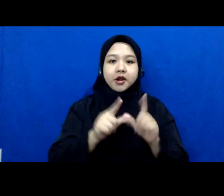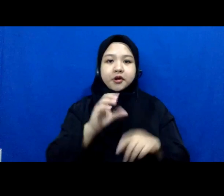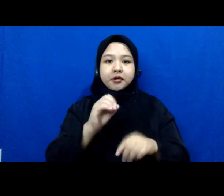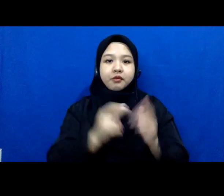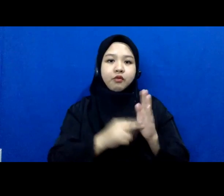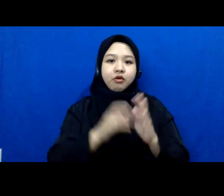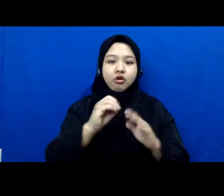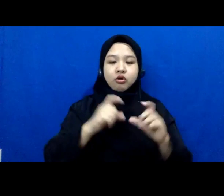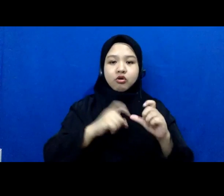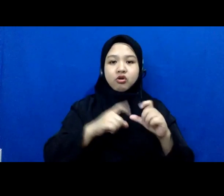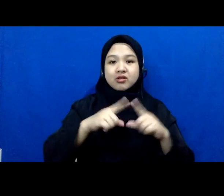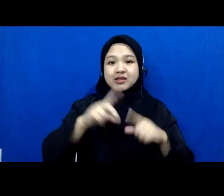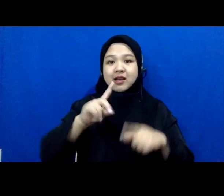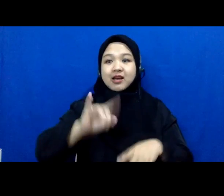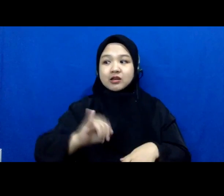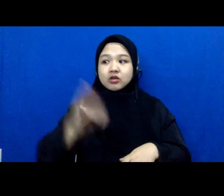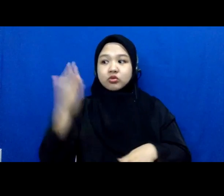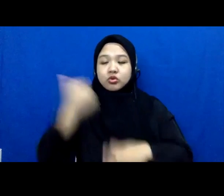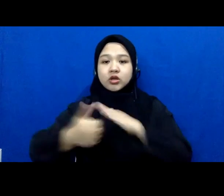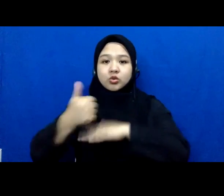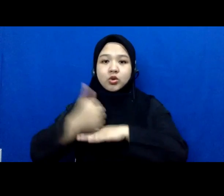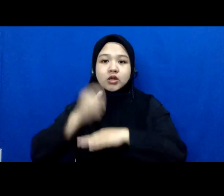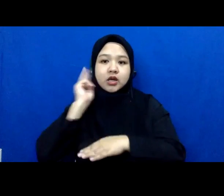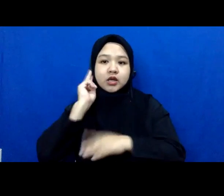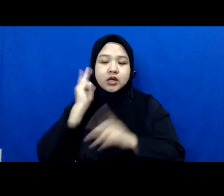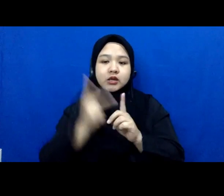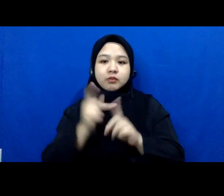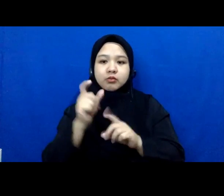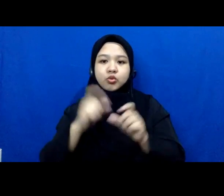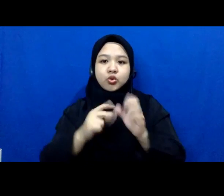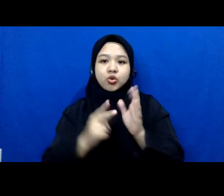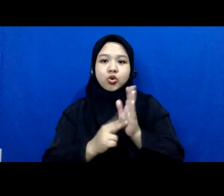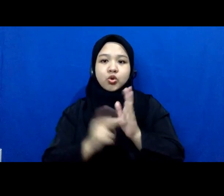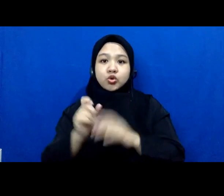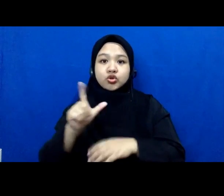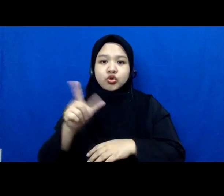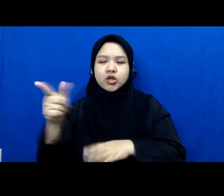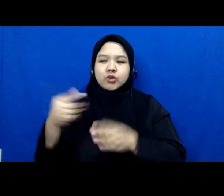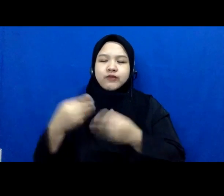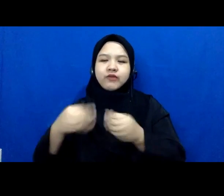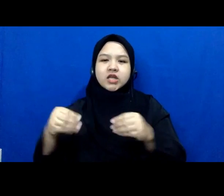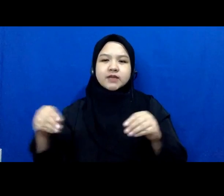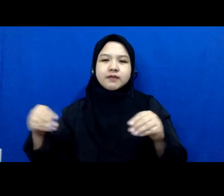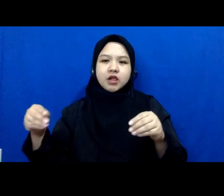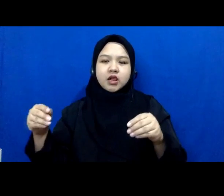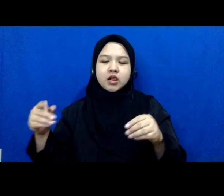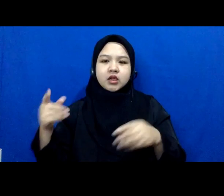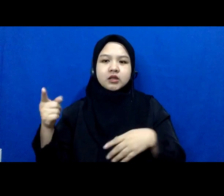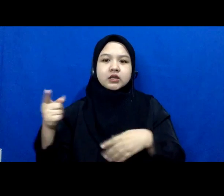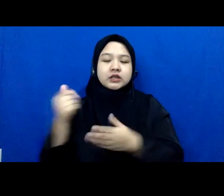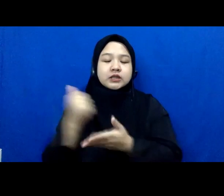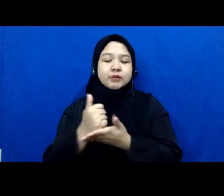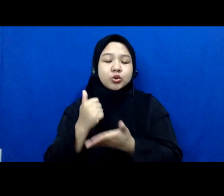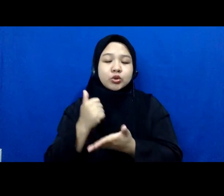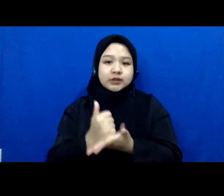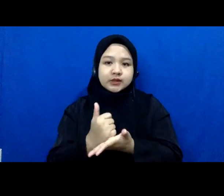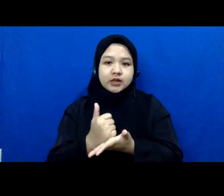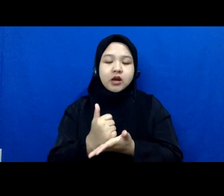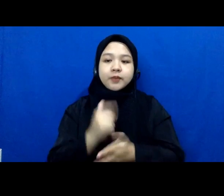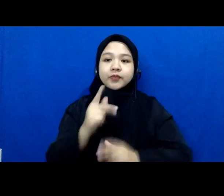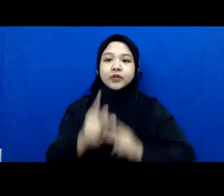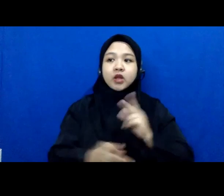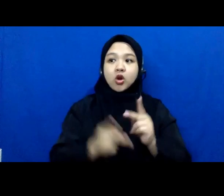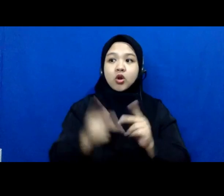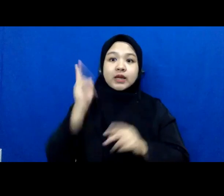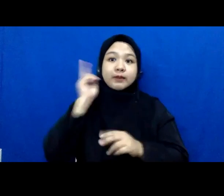waktu itu ketuanya Bu Husnul ini lebih fleksibel jadi sebenarnya juga kalau kata Bu Husnul